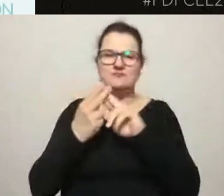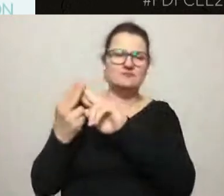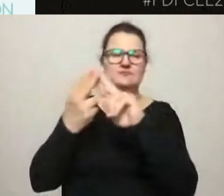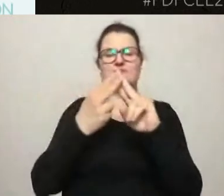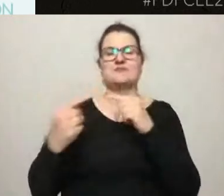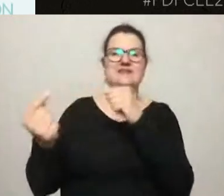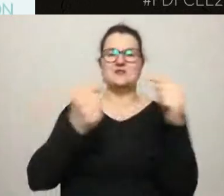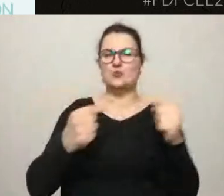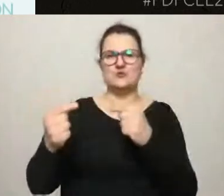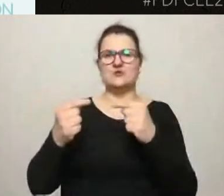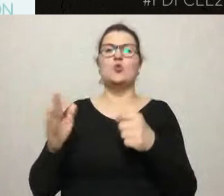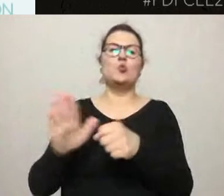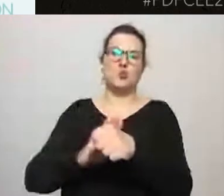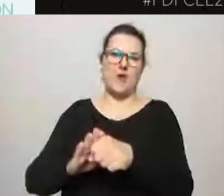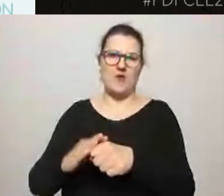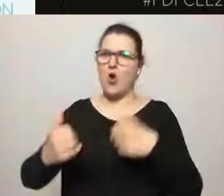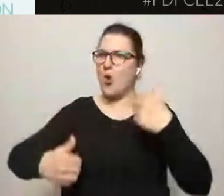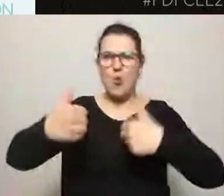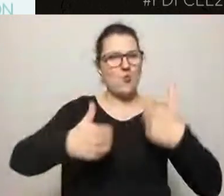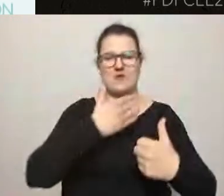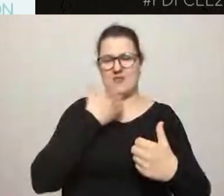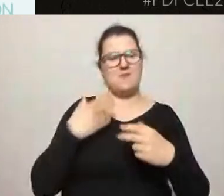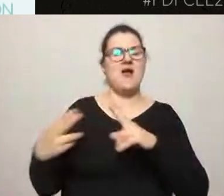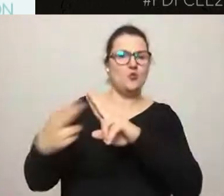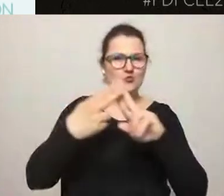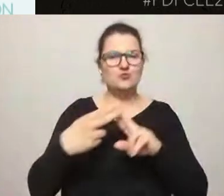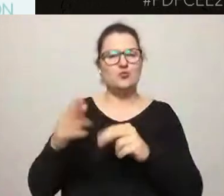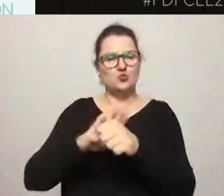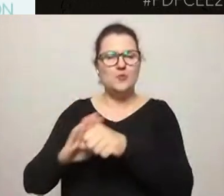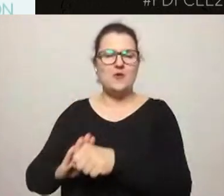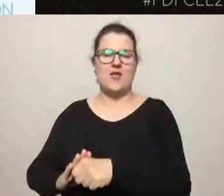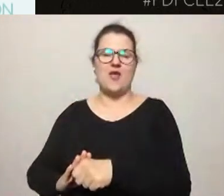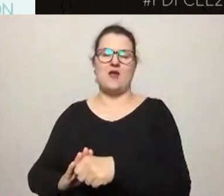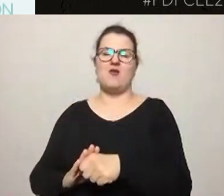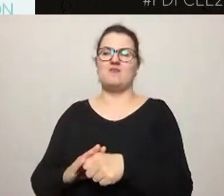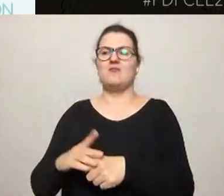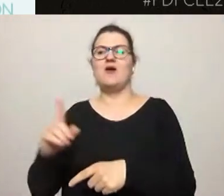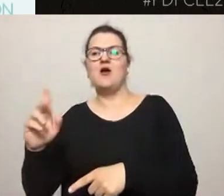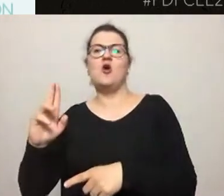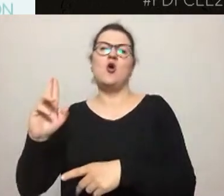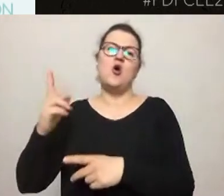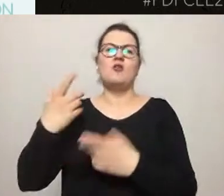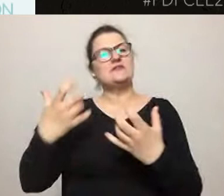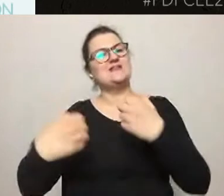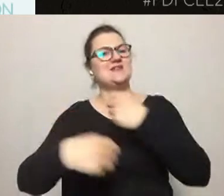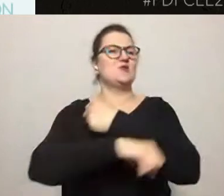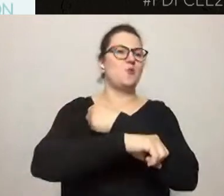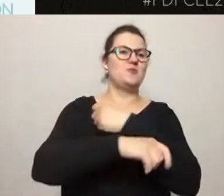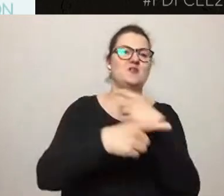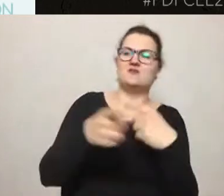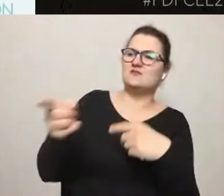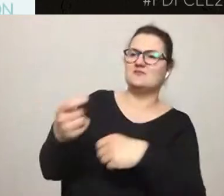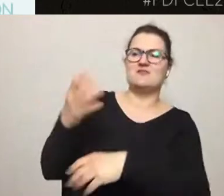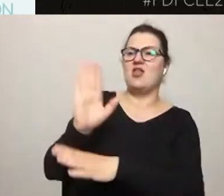I wydaje mi się, że nikt nie ma takiej intencji, żeby zastąpić jedno drugim. Warto też pamiętać, że